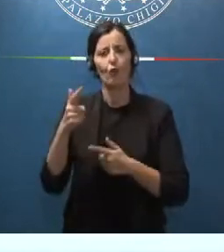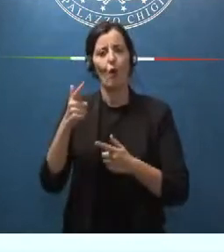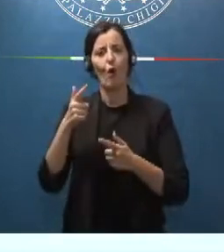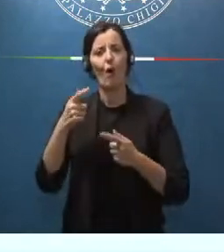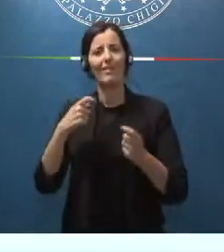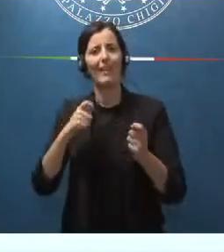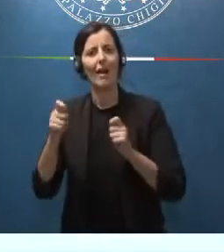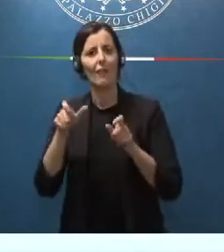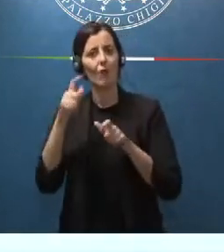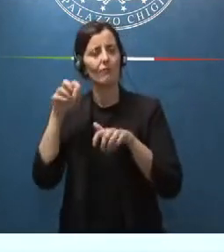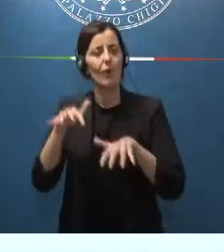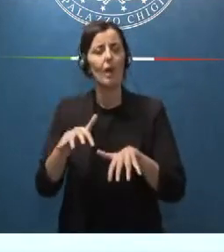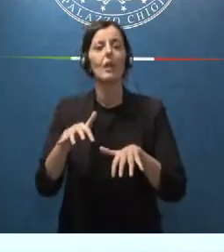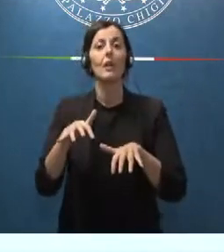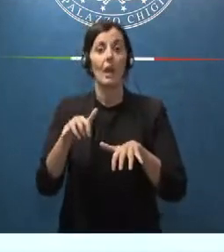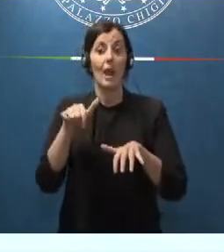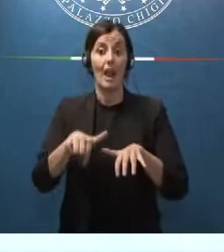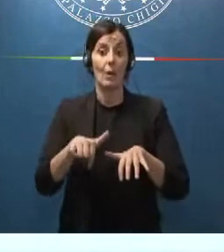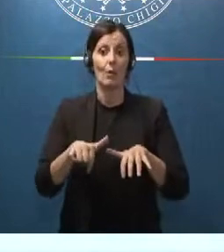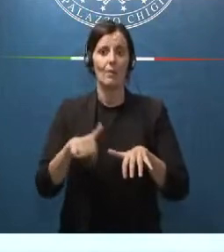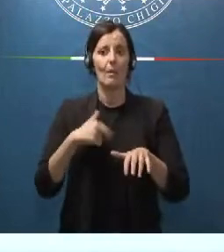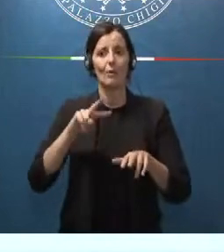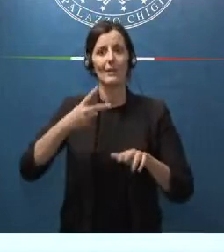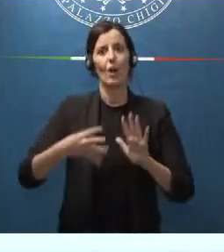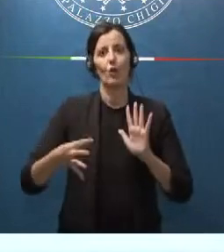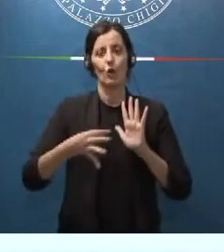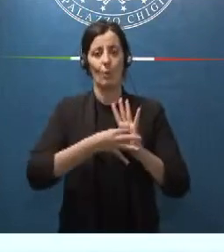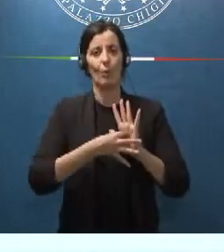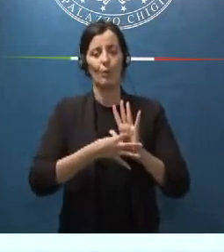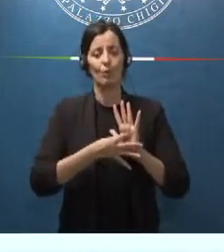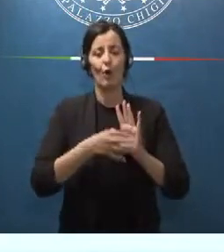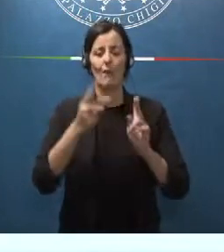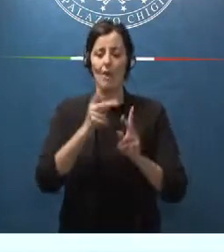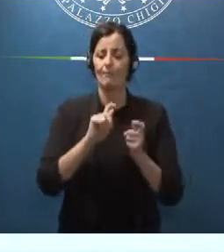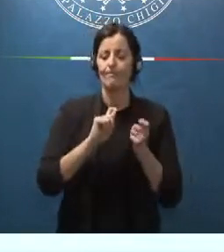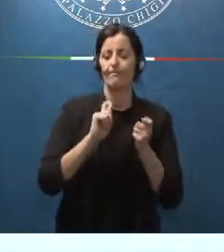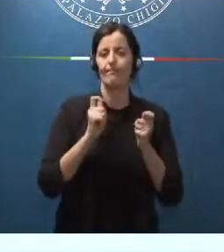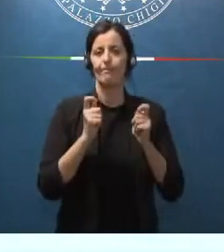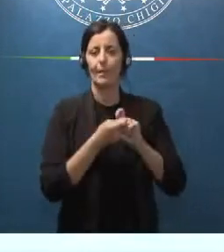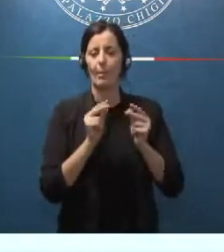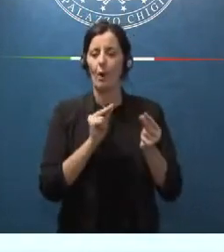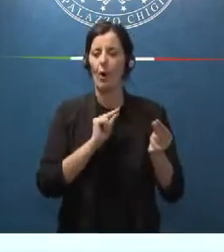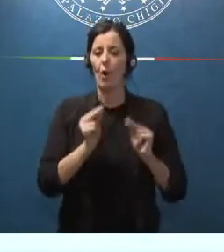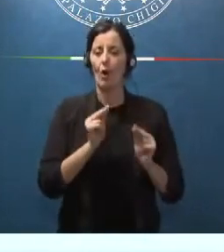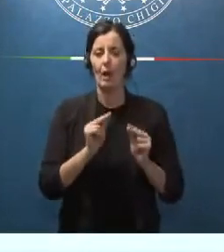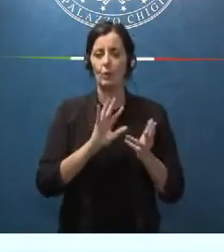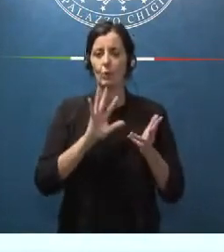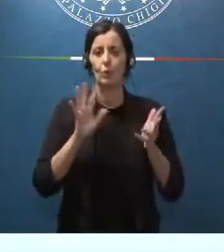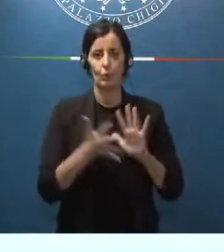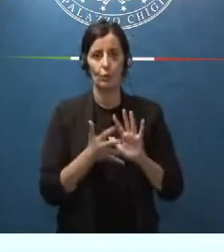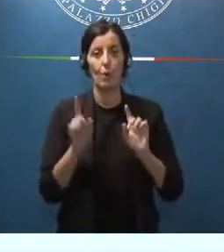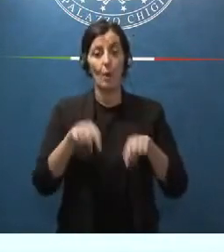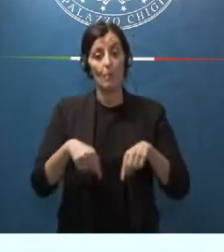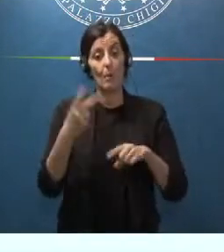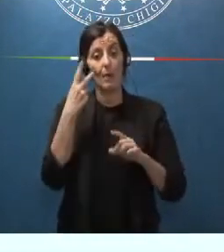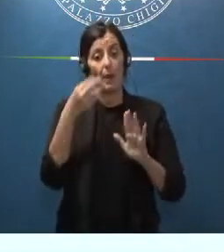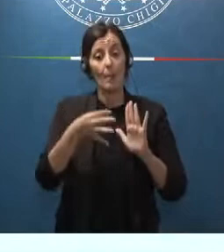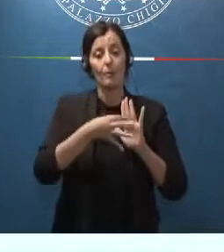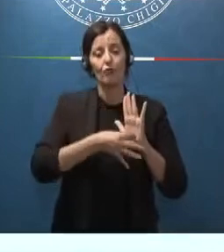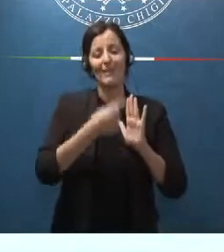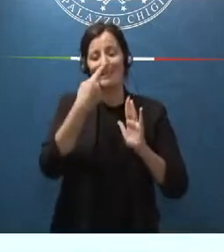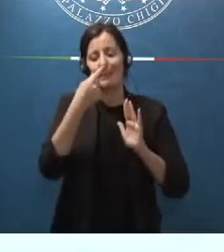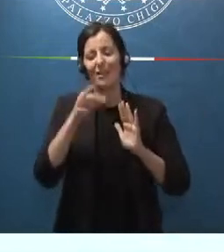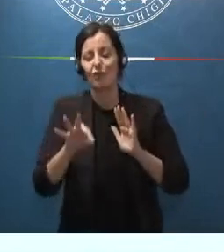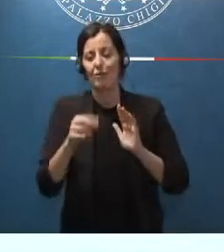che rimane, e qui aggiungo al secondo punto, stato rimodulato completamente per enfatizzare i principi di tipicità,